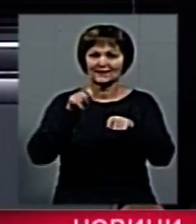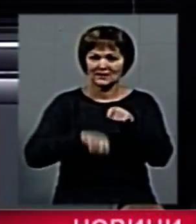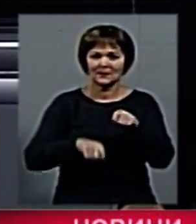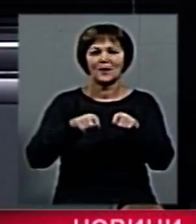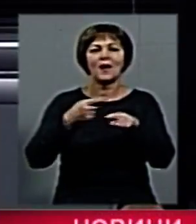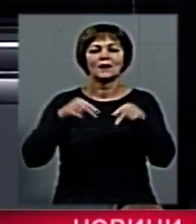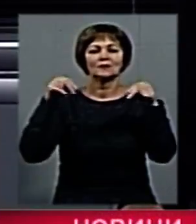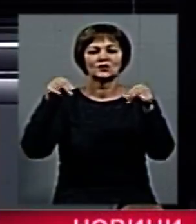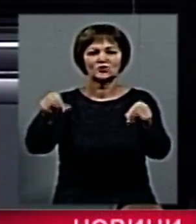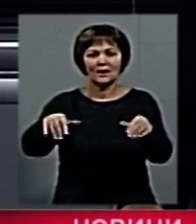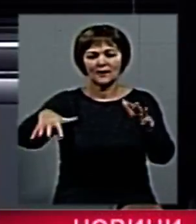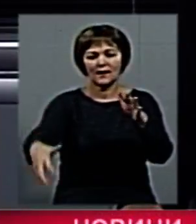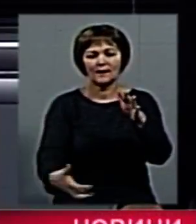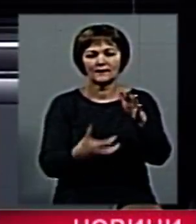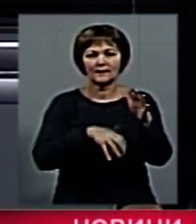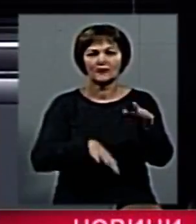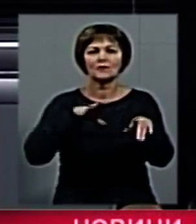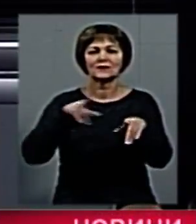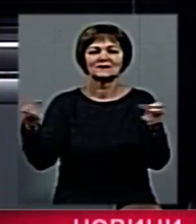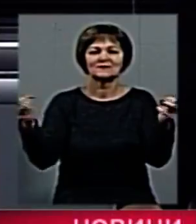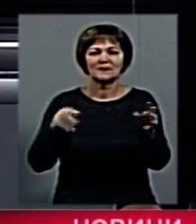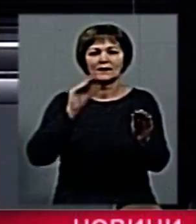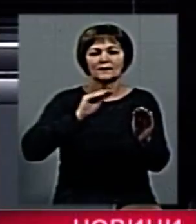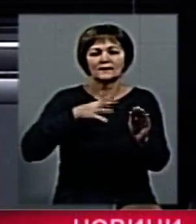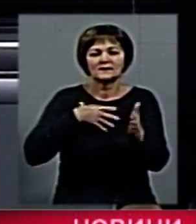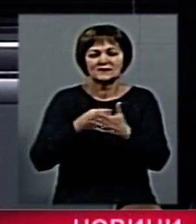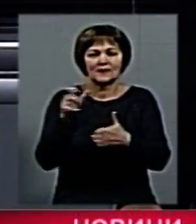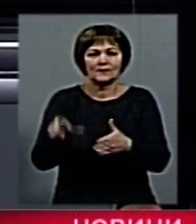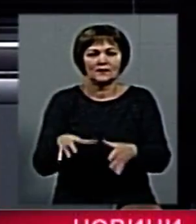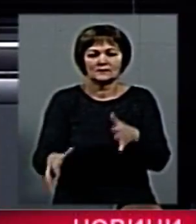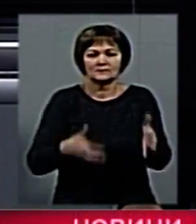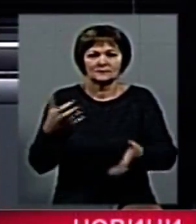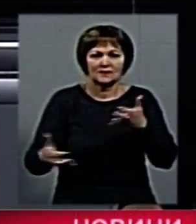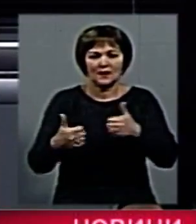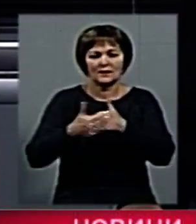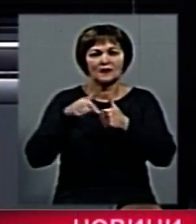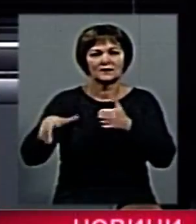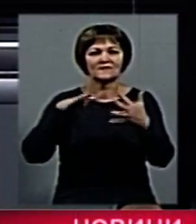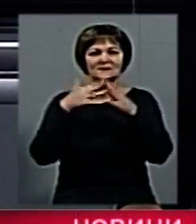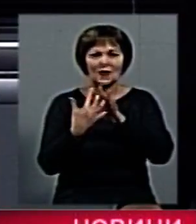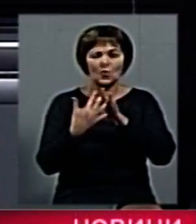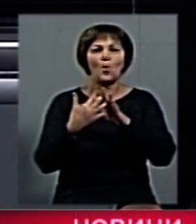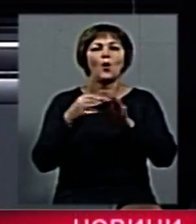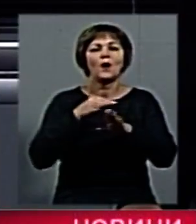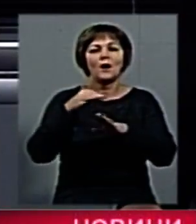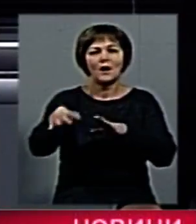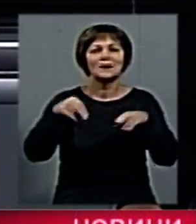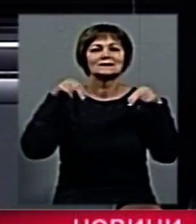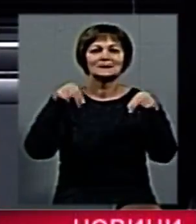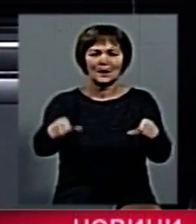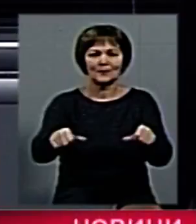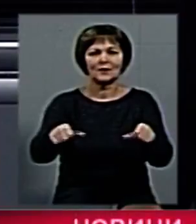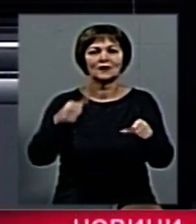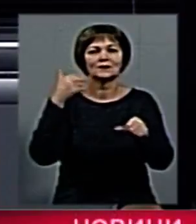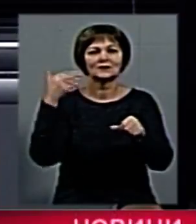Піщаний кар'єр був облаштований злоумисниками поблизу села Роскидайлівка на землях лісового фонду